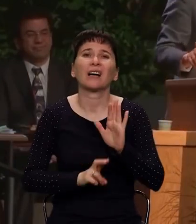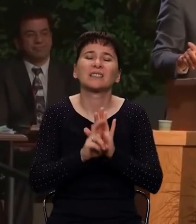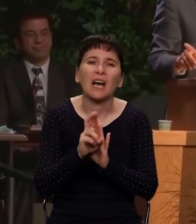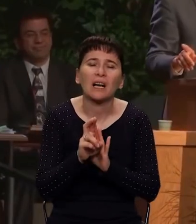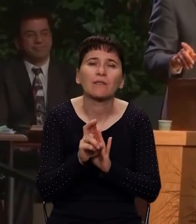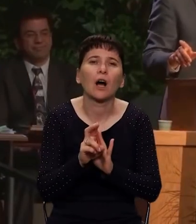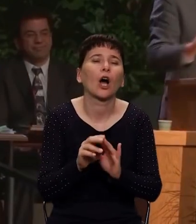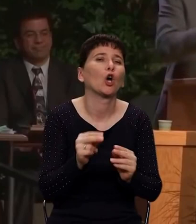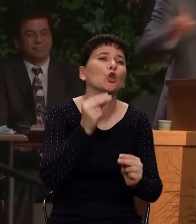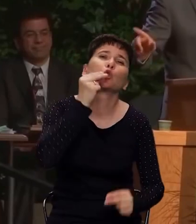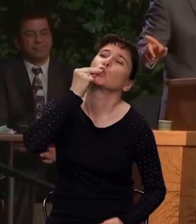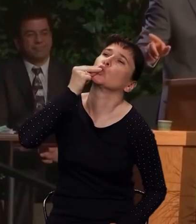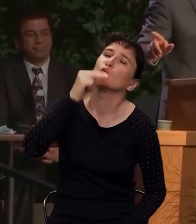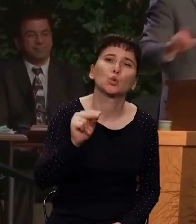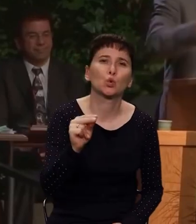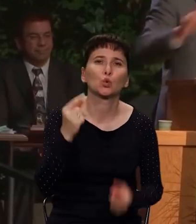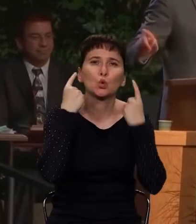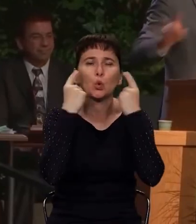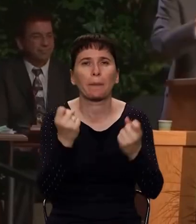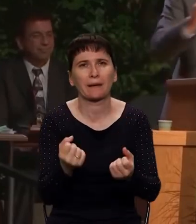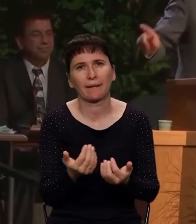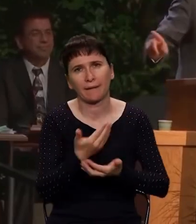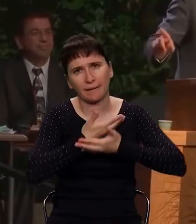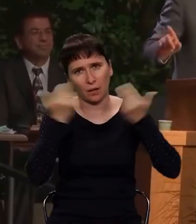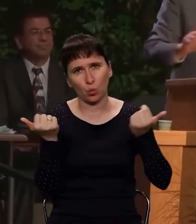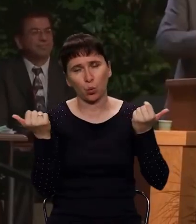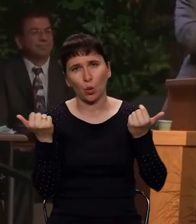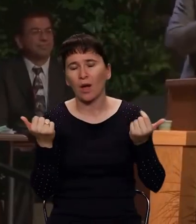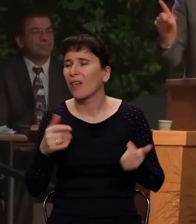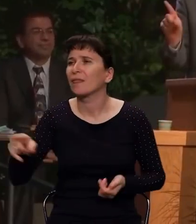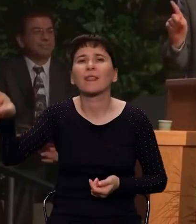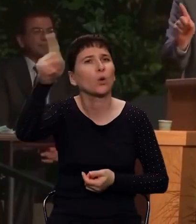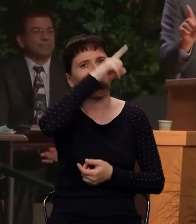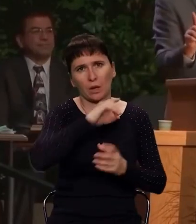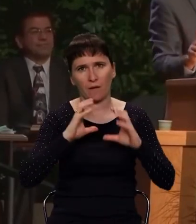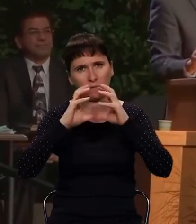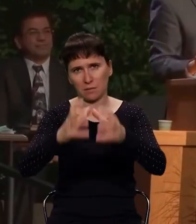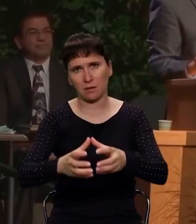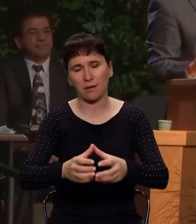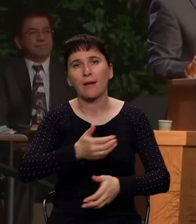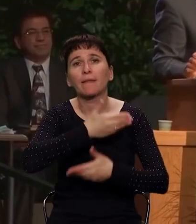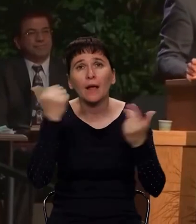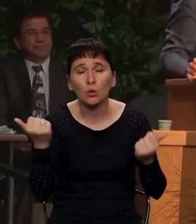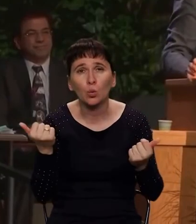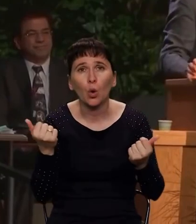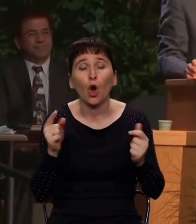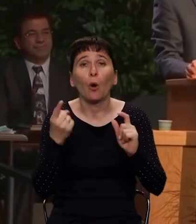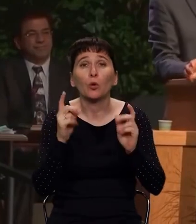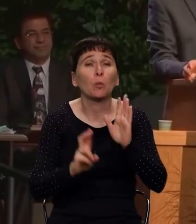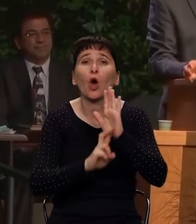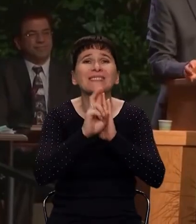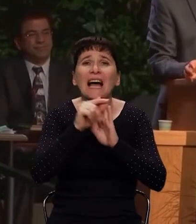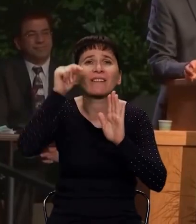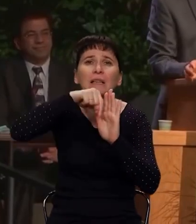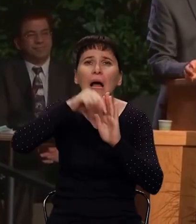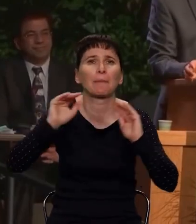найдете, нигде, ни в одном штате, ни в одной стране не найдете идеальной церкви, потому что церкви не состоят